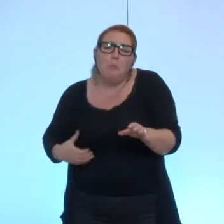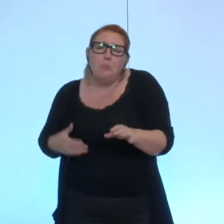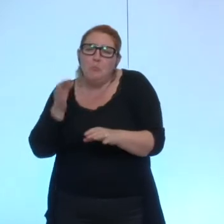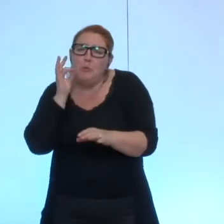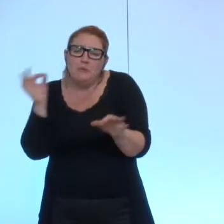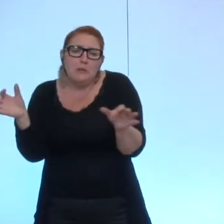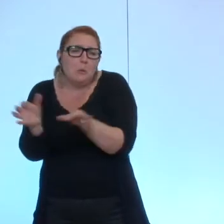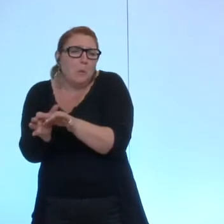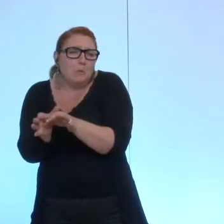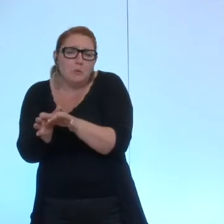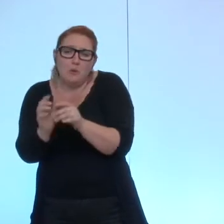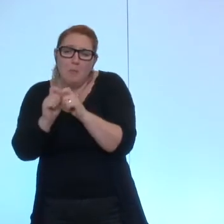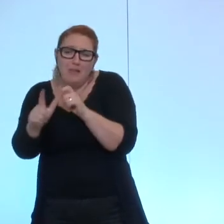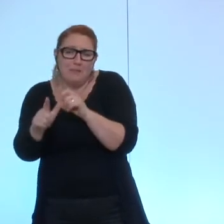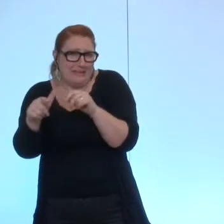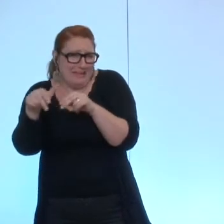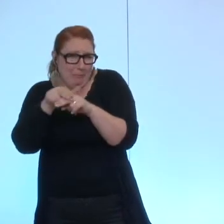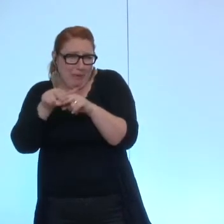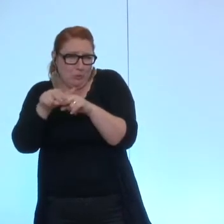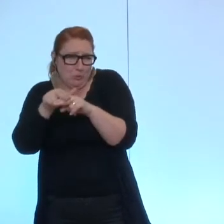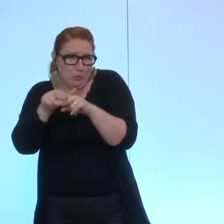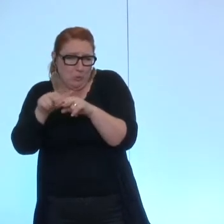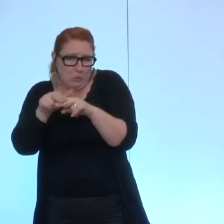effectivement pas du tout d'indemnité pour les élus.